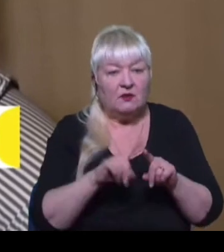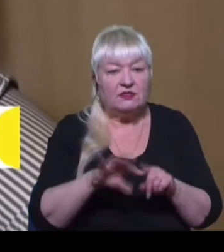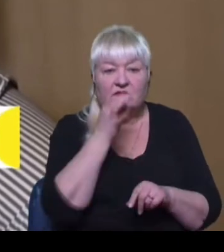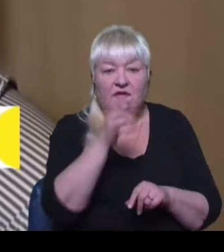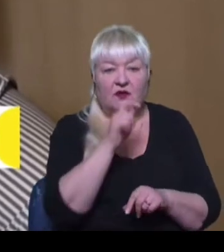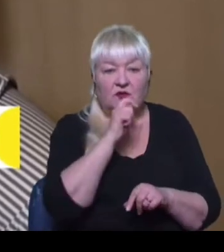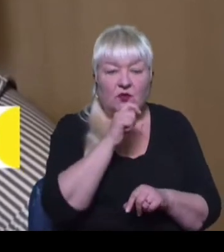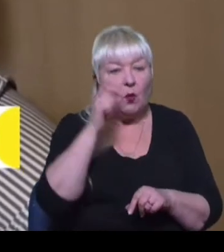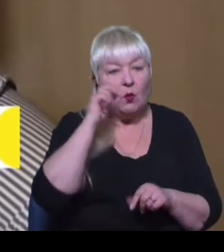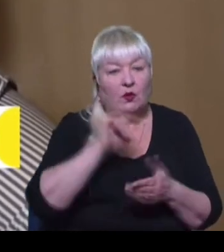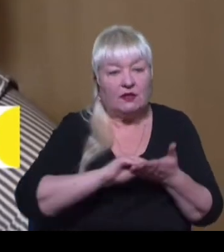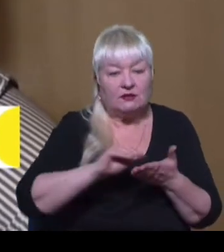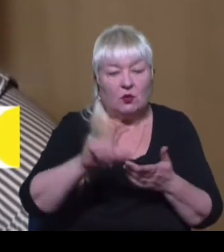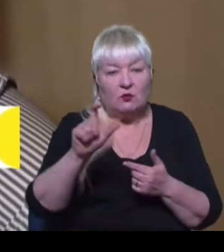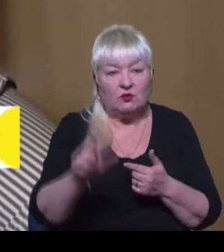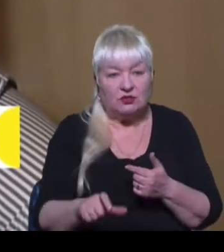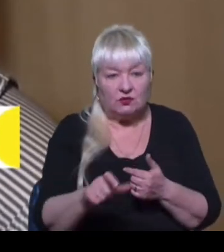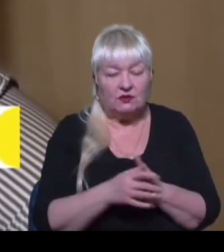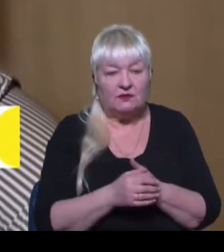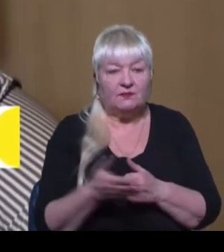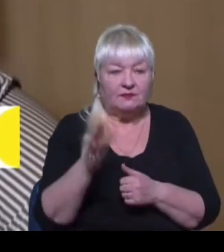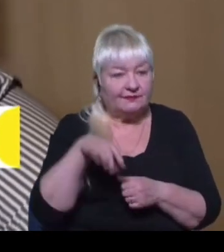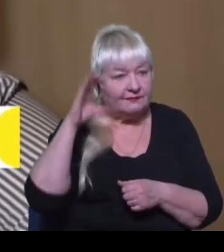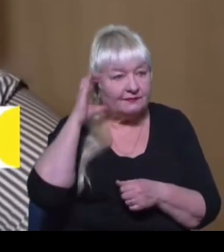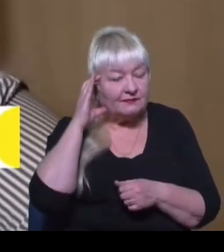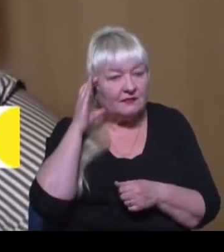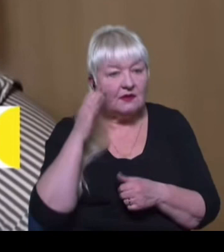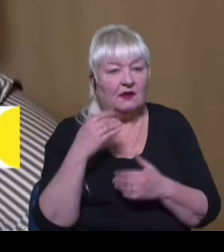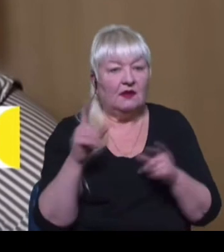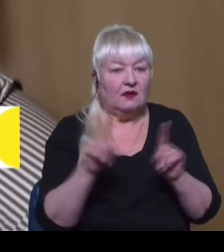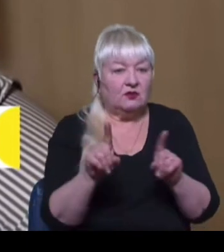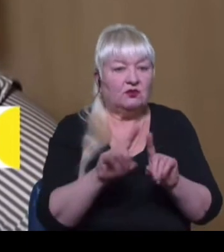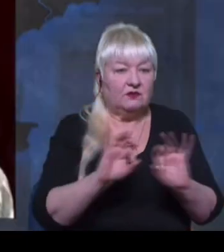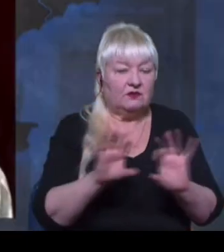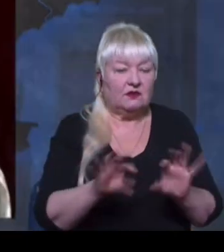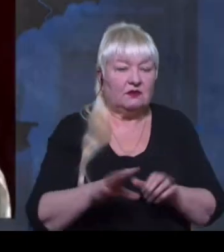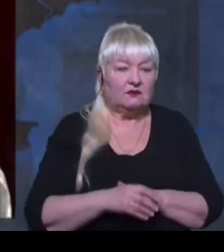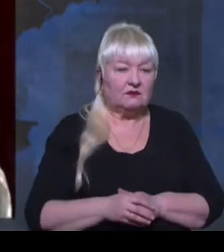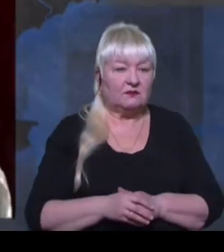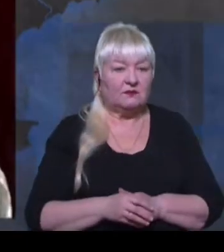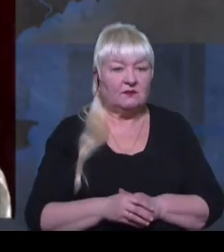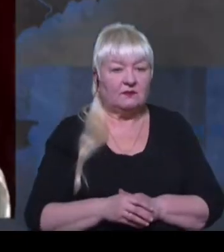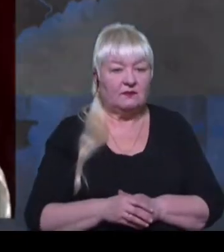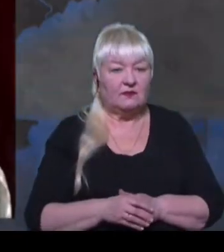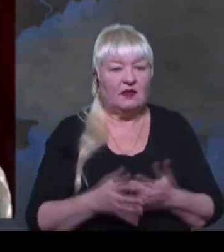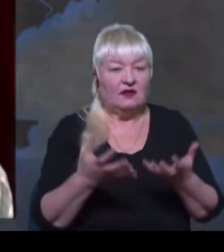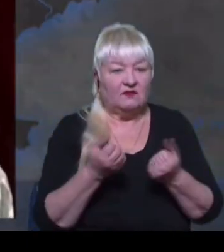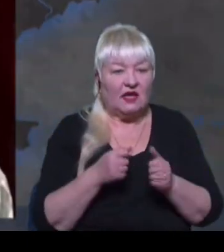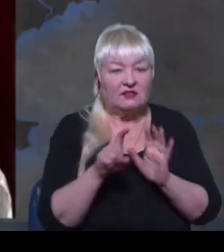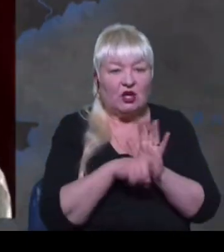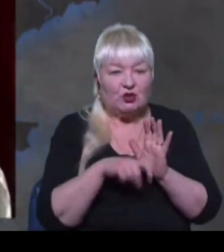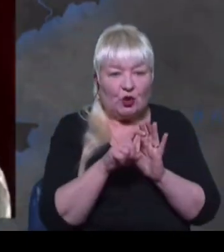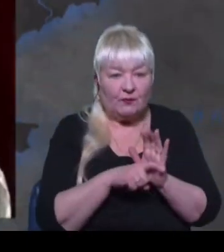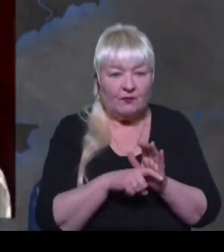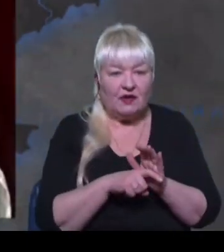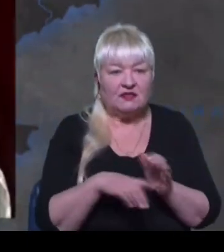українському журналісту Остапу Дроздову. Давайте послухаємо аргументацію експерта. Взяти Донбас набагато